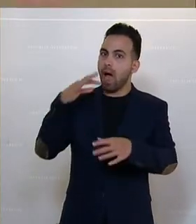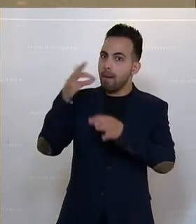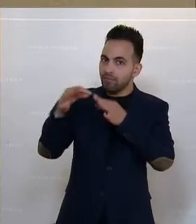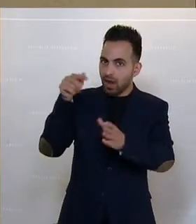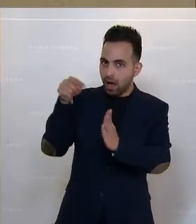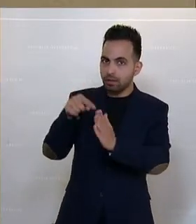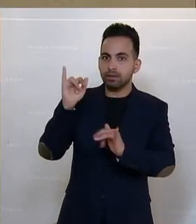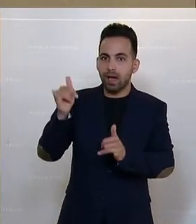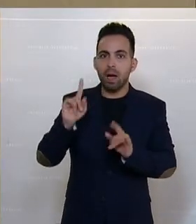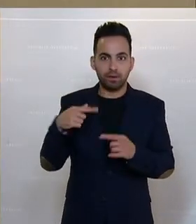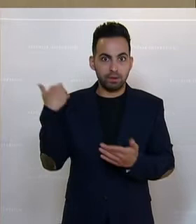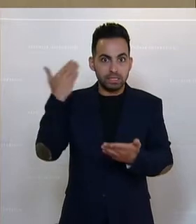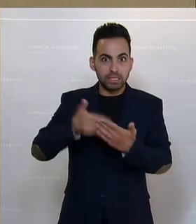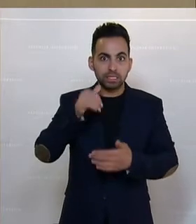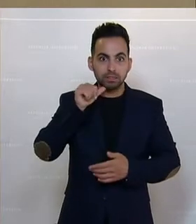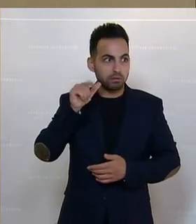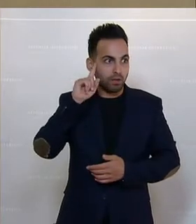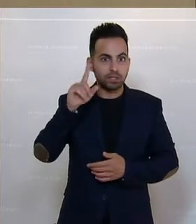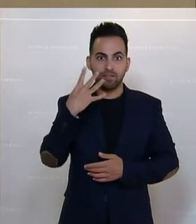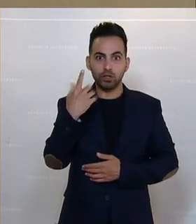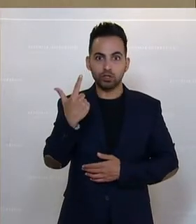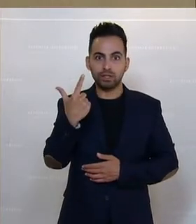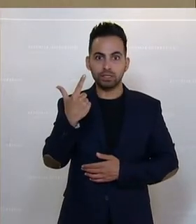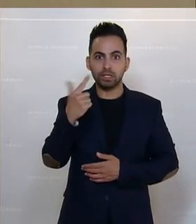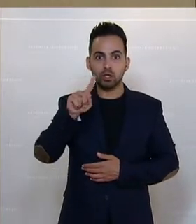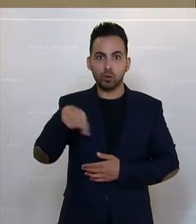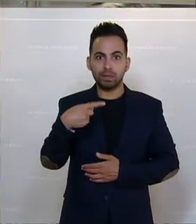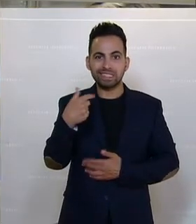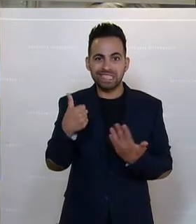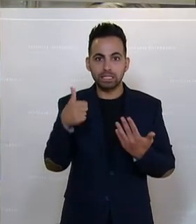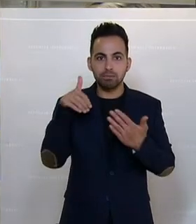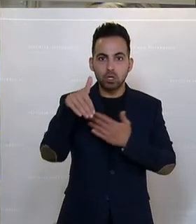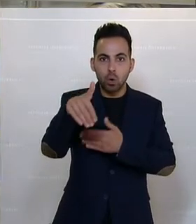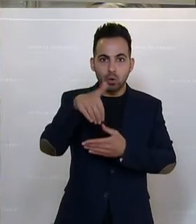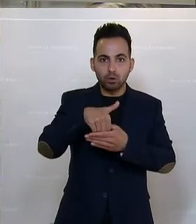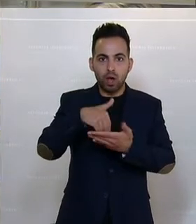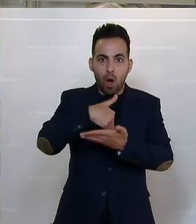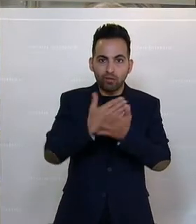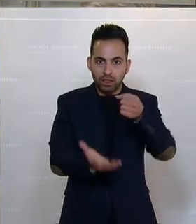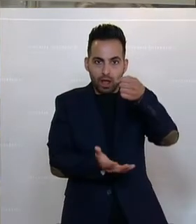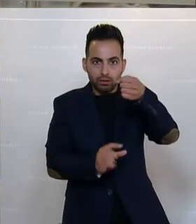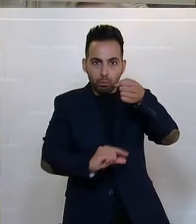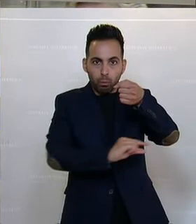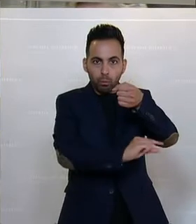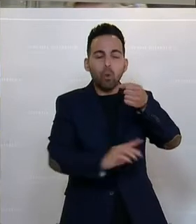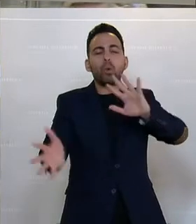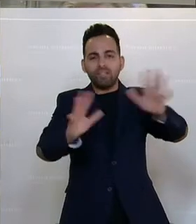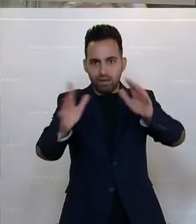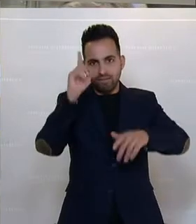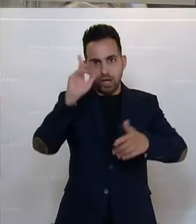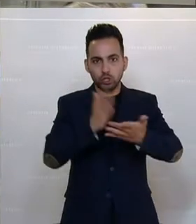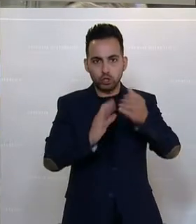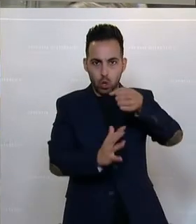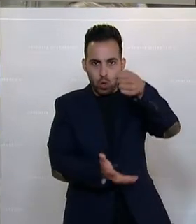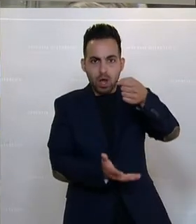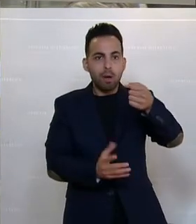wissen immer noch nicht, wie die 24,6 Millionen im Groben aufgeteilt sind. Zwar schon, aber